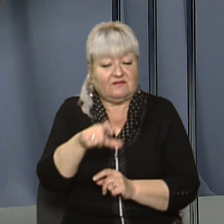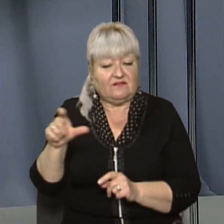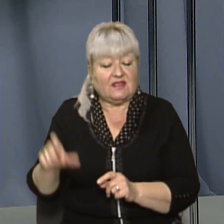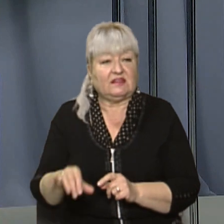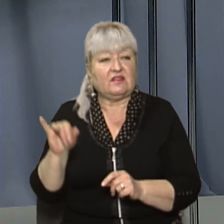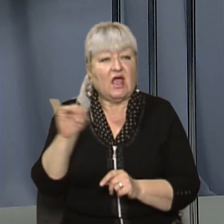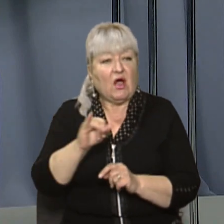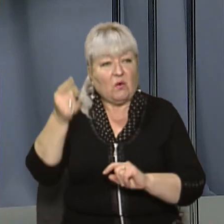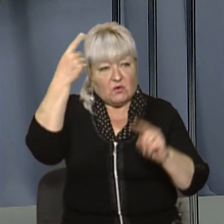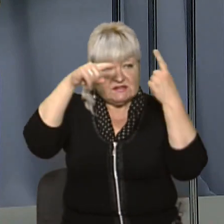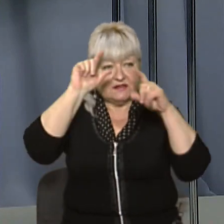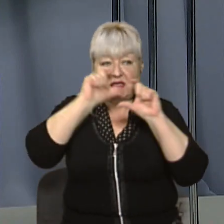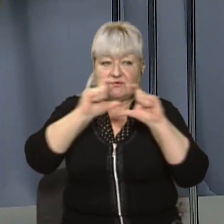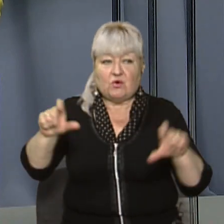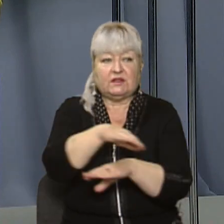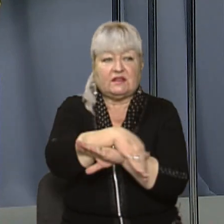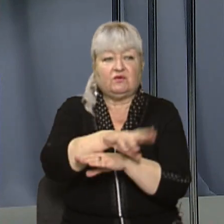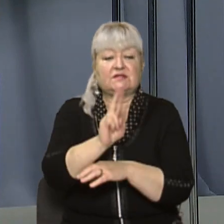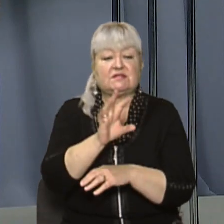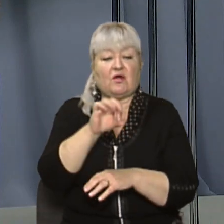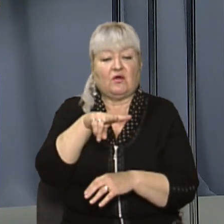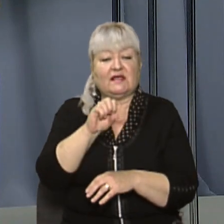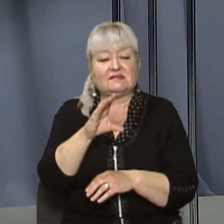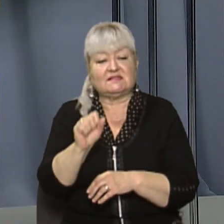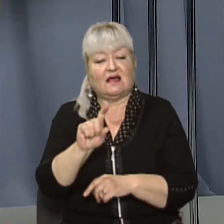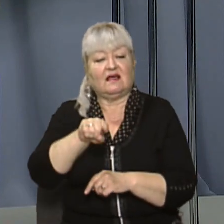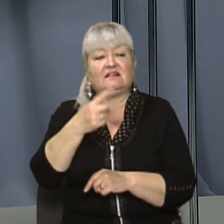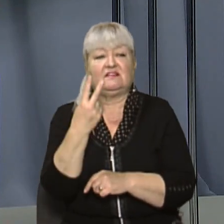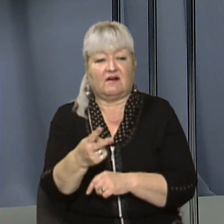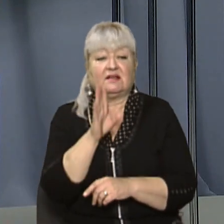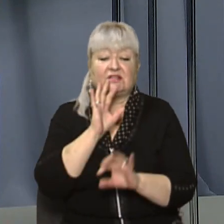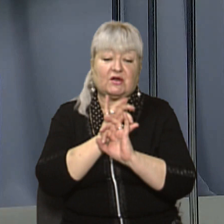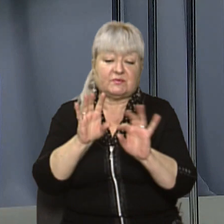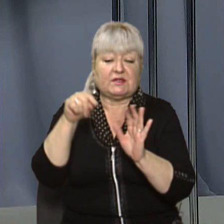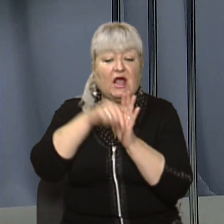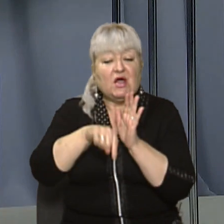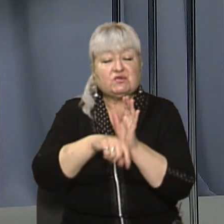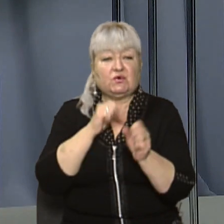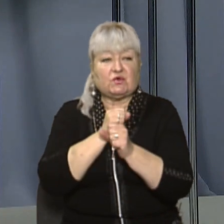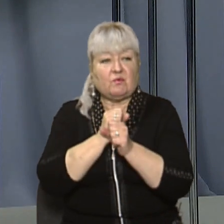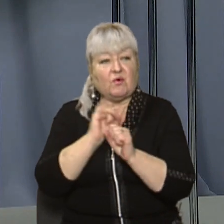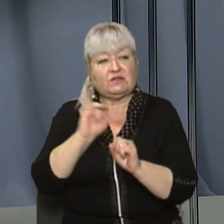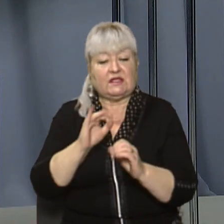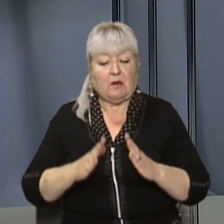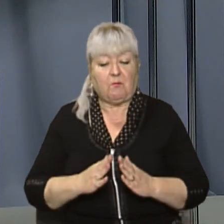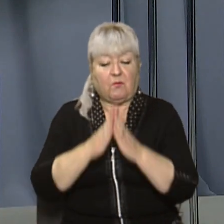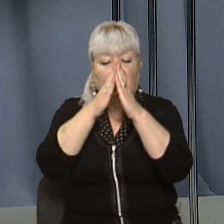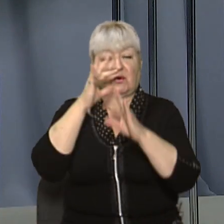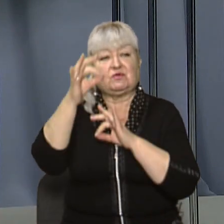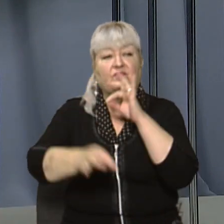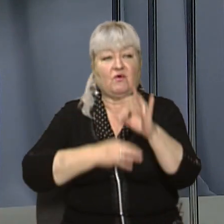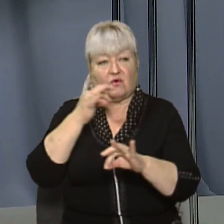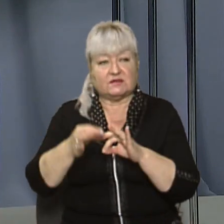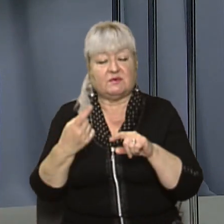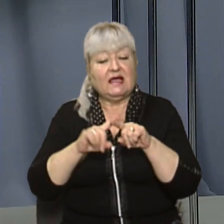стартап-школі, що на вулиці Колеса-2. Жінка розповіла про свою роботу та польоти у космос. Гайдемарі Стефанишин